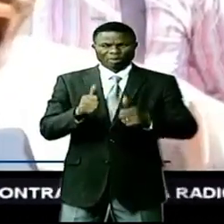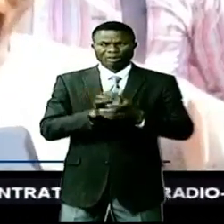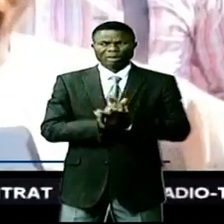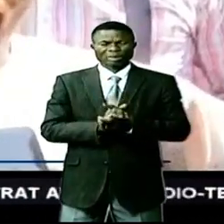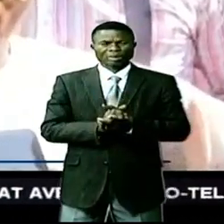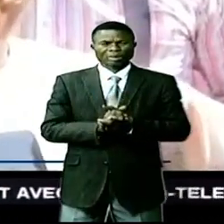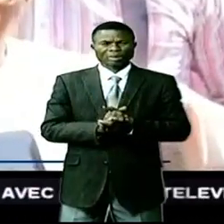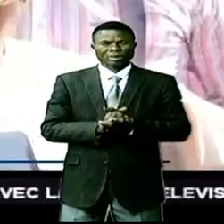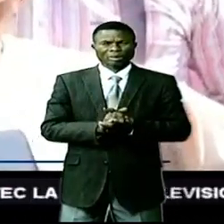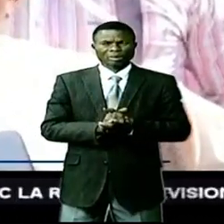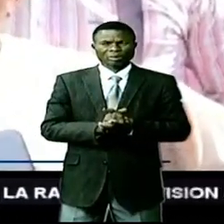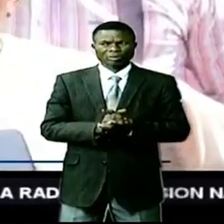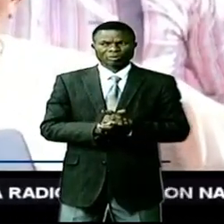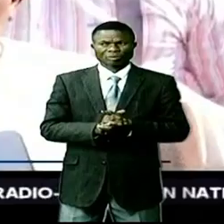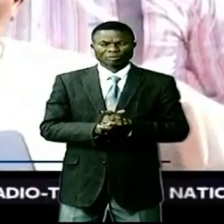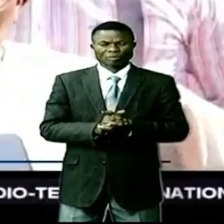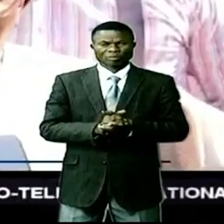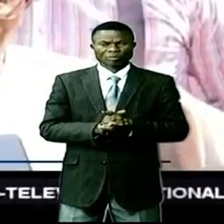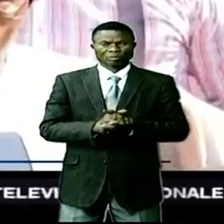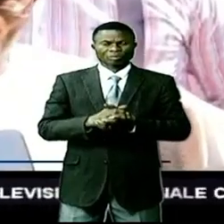Tarsis Matadiwamba.